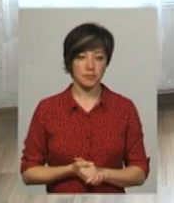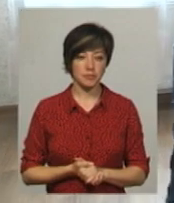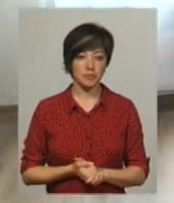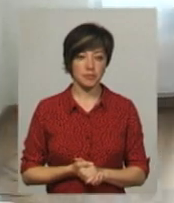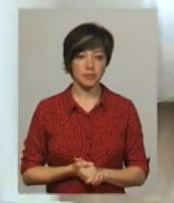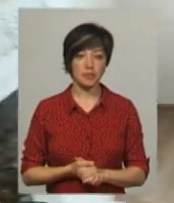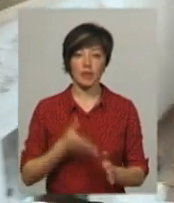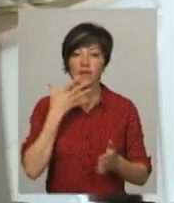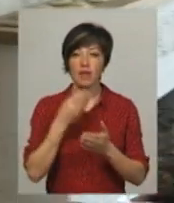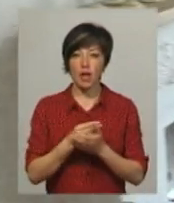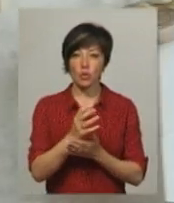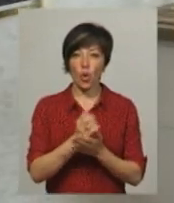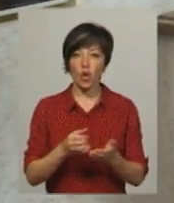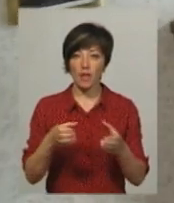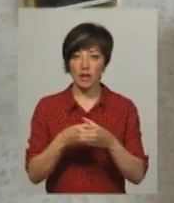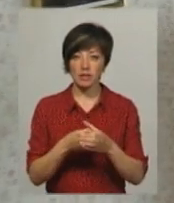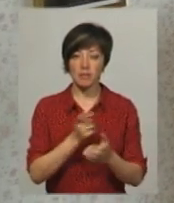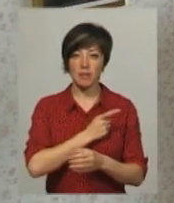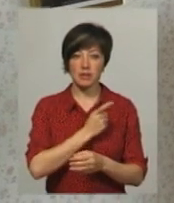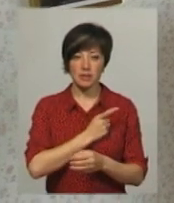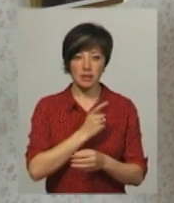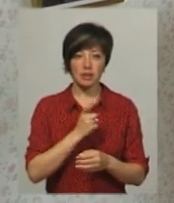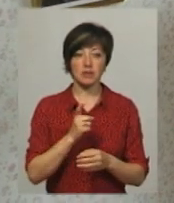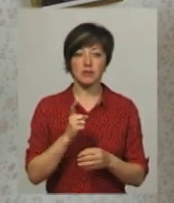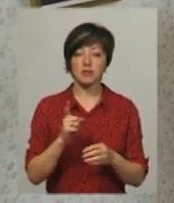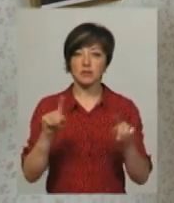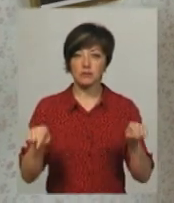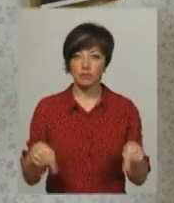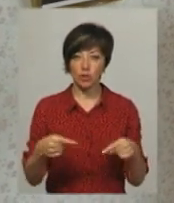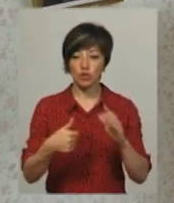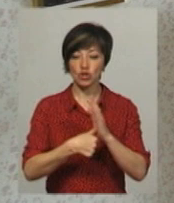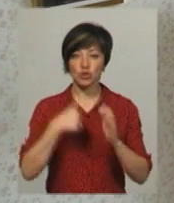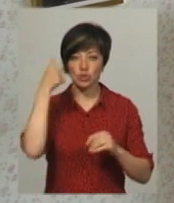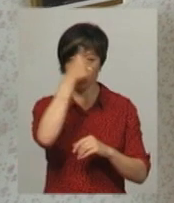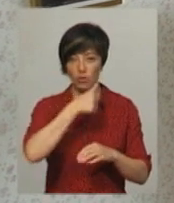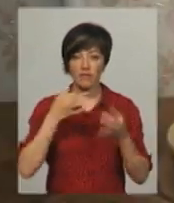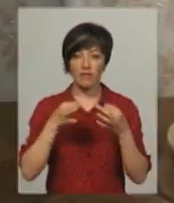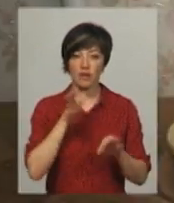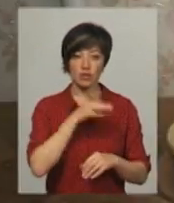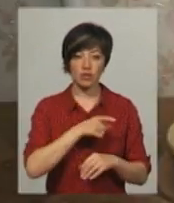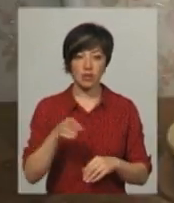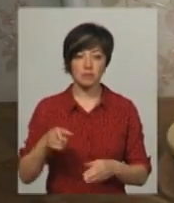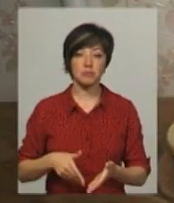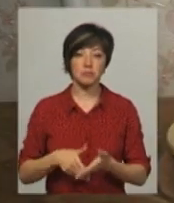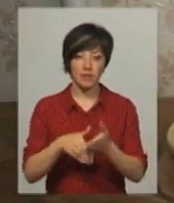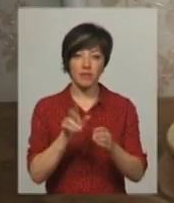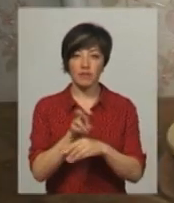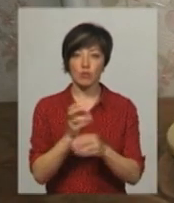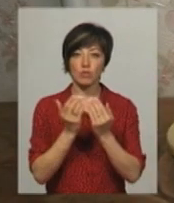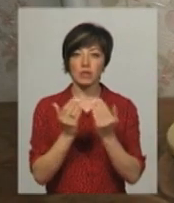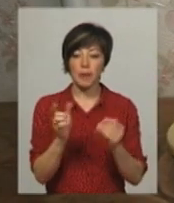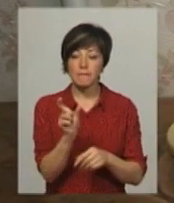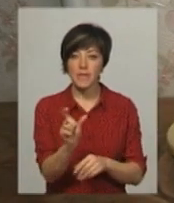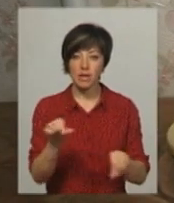Власну колекцію мікромініатюр метець Костянтин Сапошко створював протягом шести років у вільний час. Поштовхом стали відвідані музею